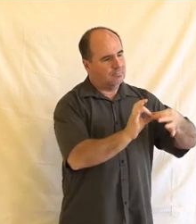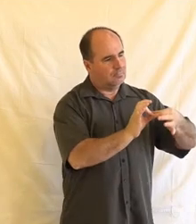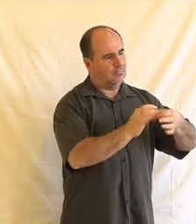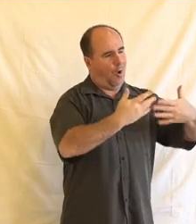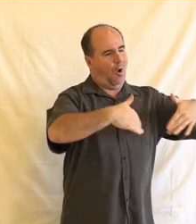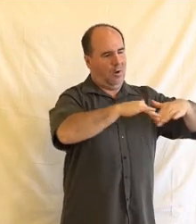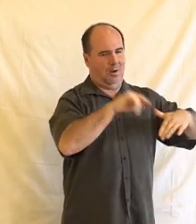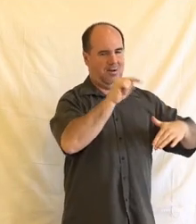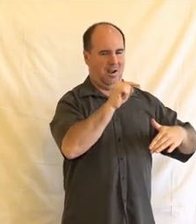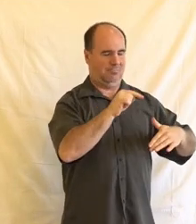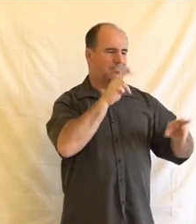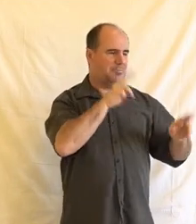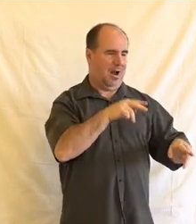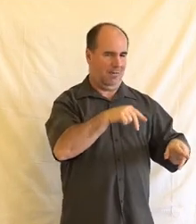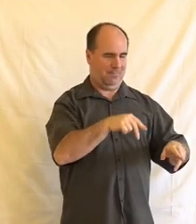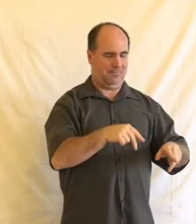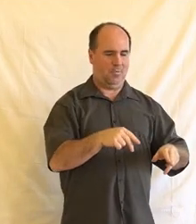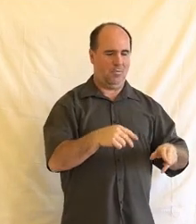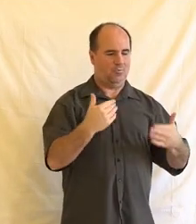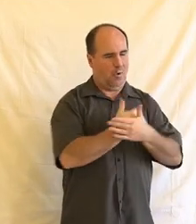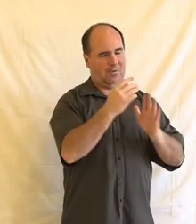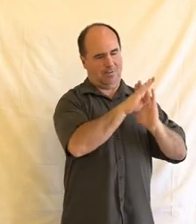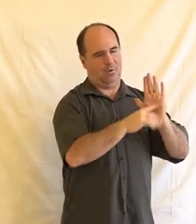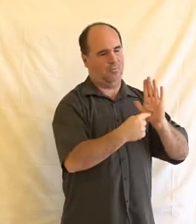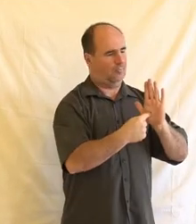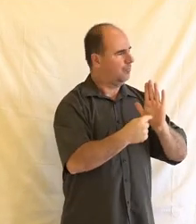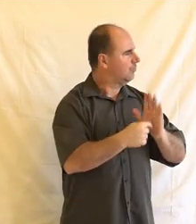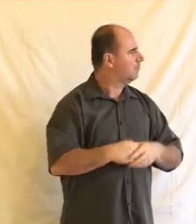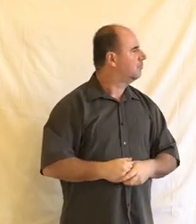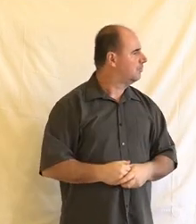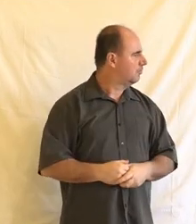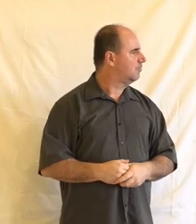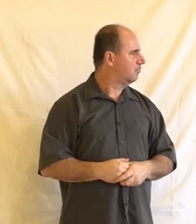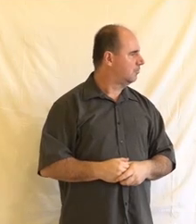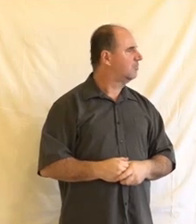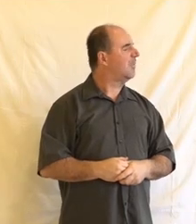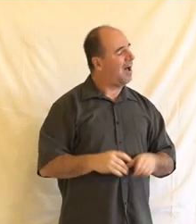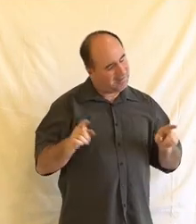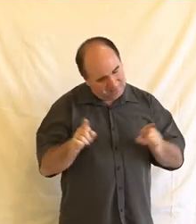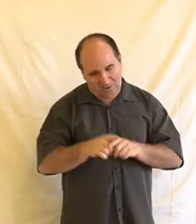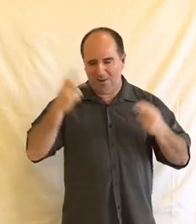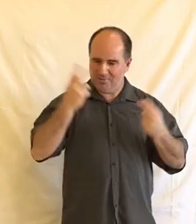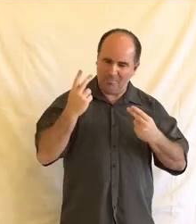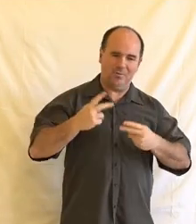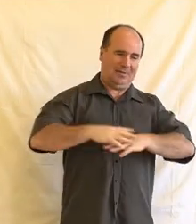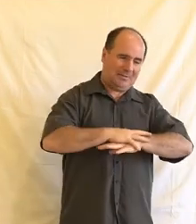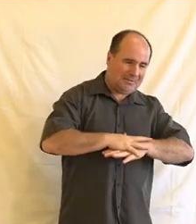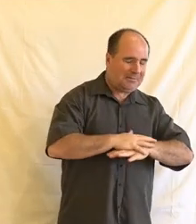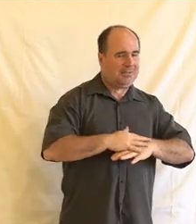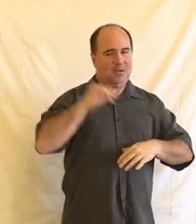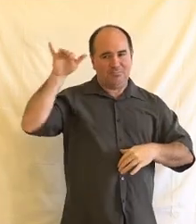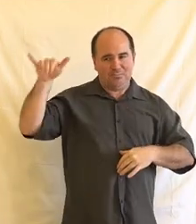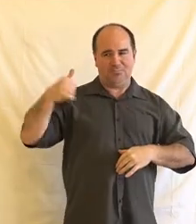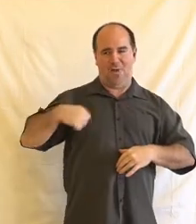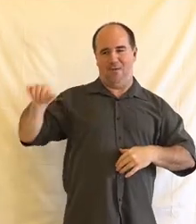si myslím, je poměrně nešťastně jaksi posilována i emocemi, které jsou tady kolem jedné války tady v